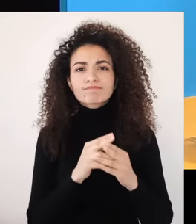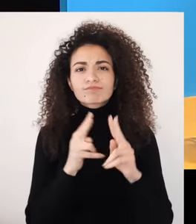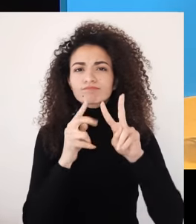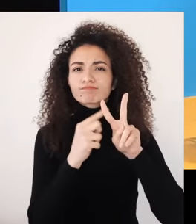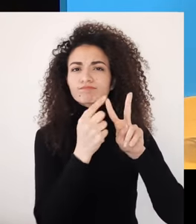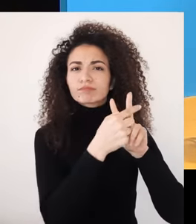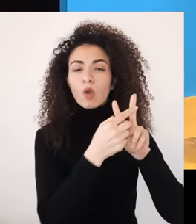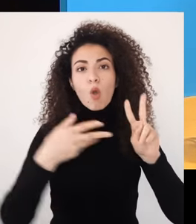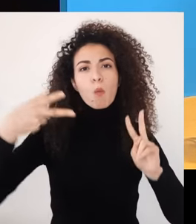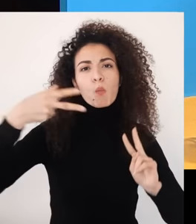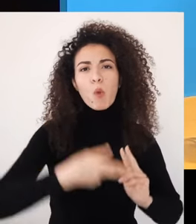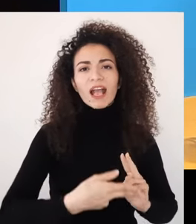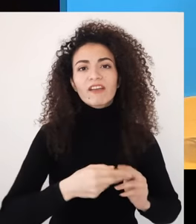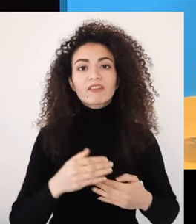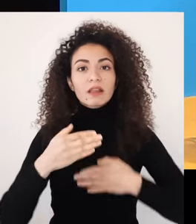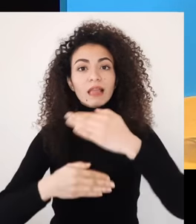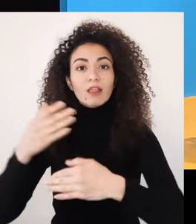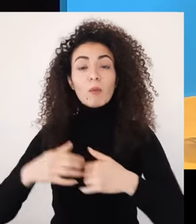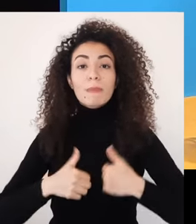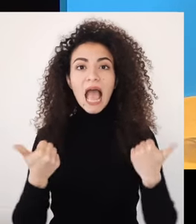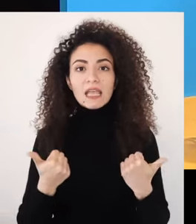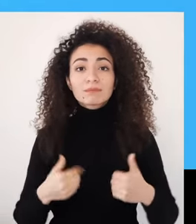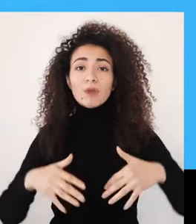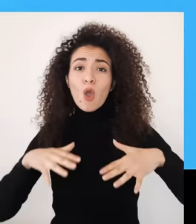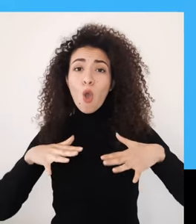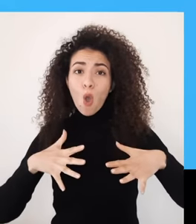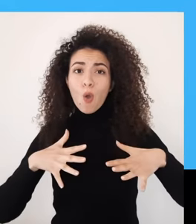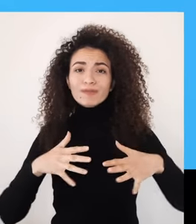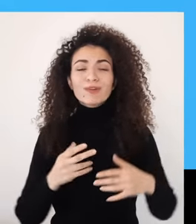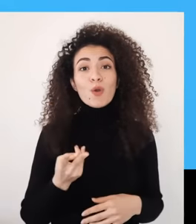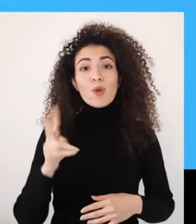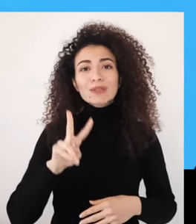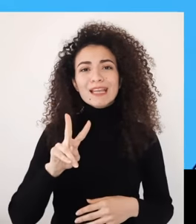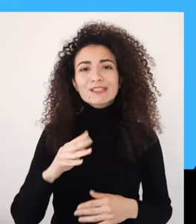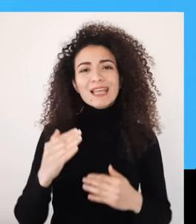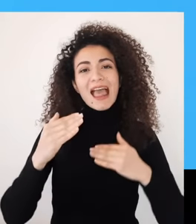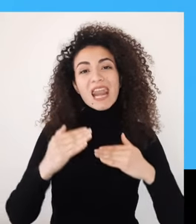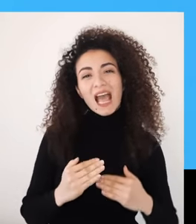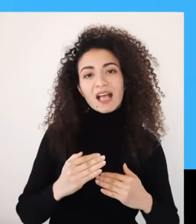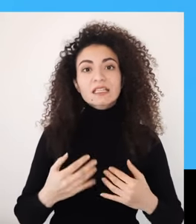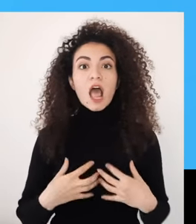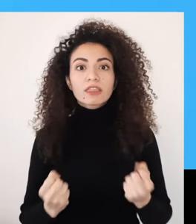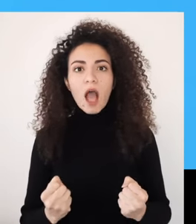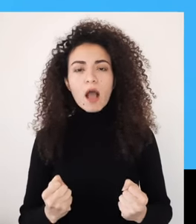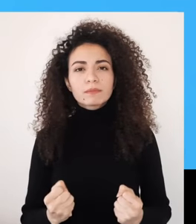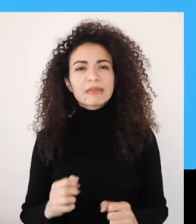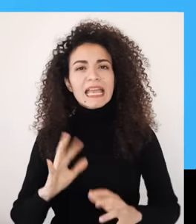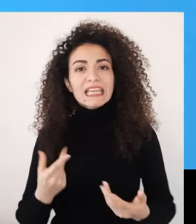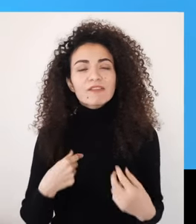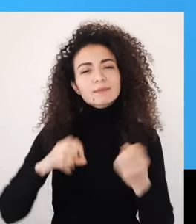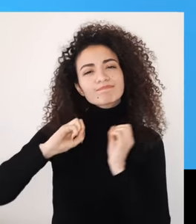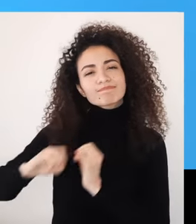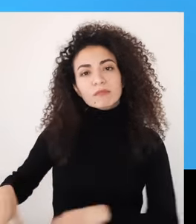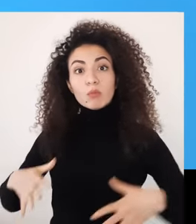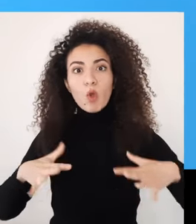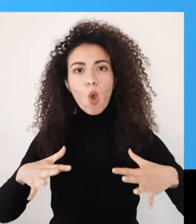التقدم من الحياة الخوف ونقص الطاقة فكيف يمكن التخلي عن الخوف اللي بيمنعك من تحقيق أحلامك